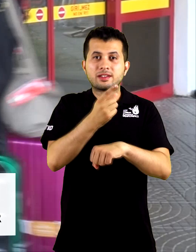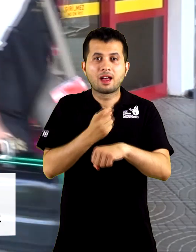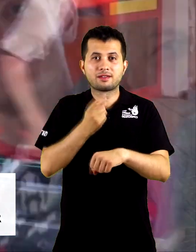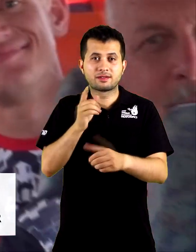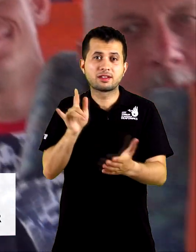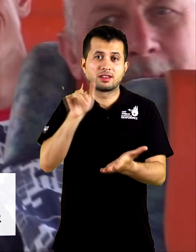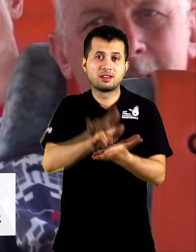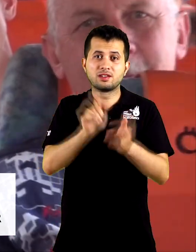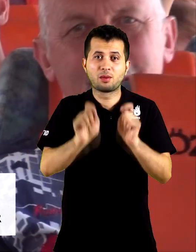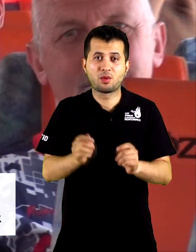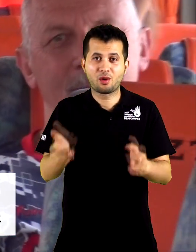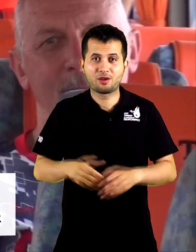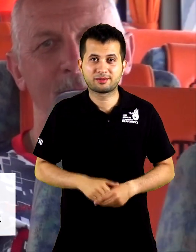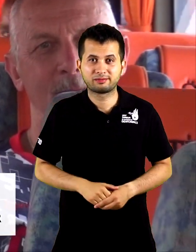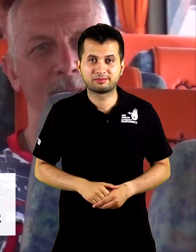iniş yapıyor.